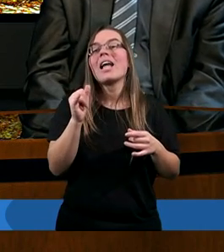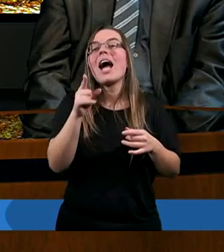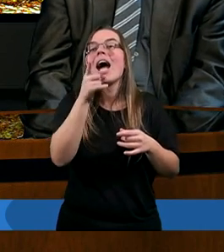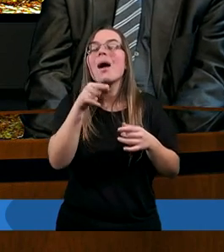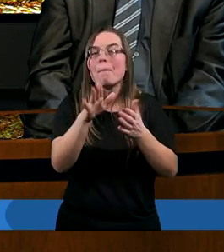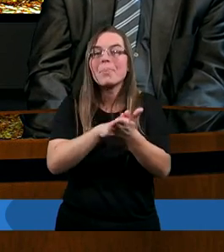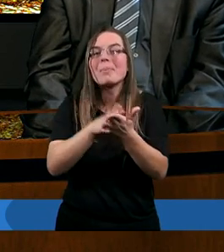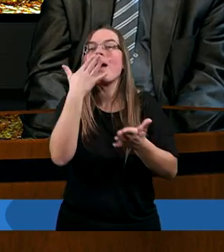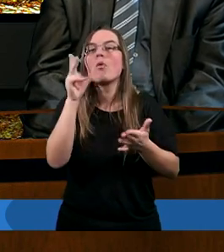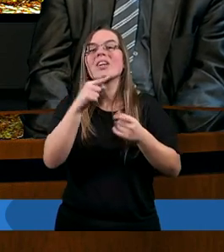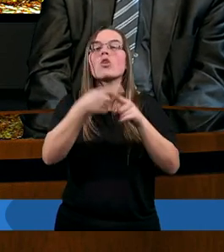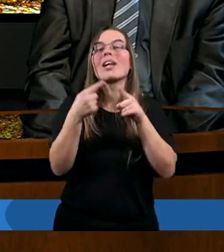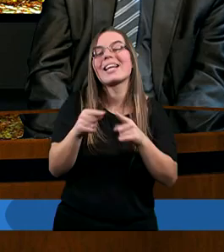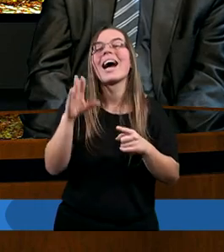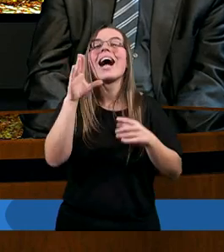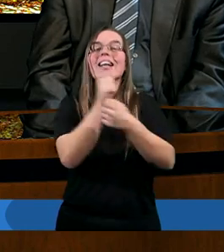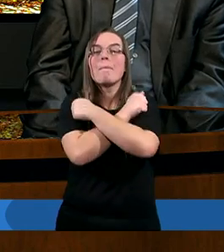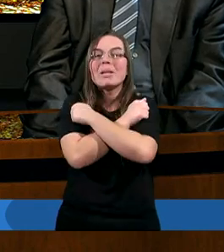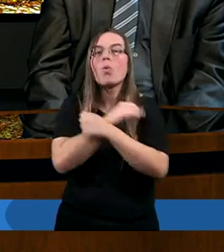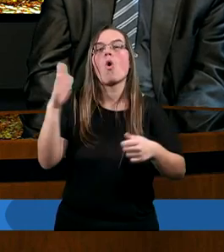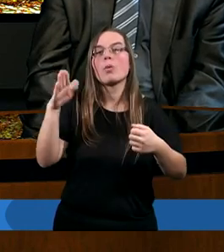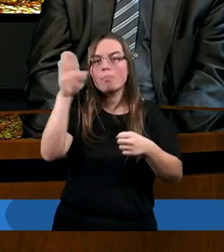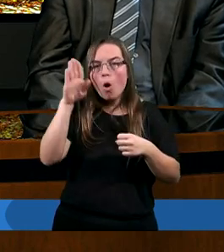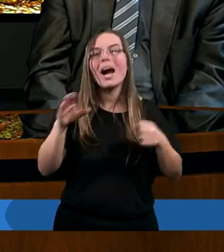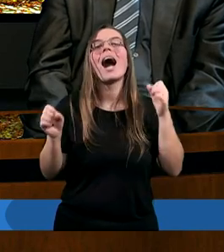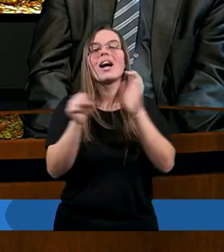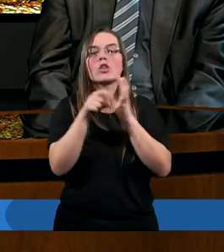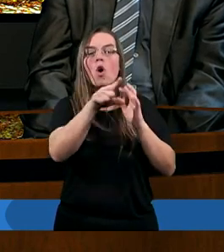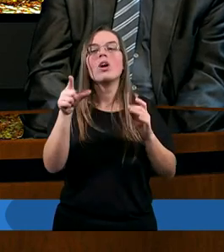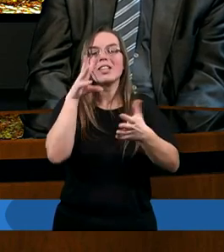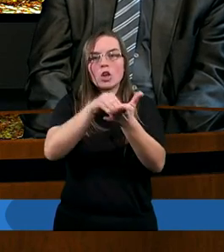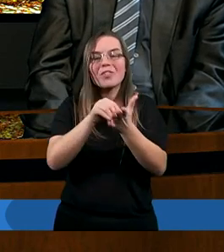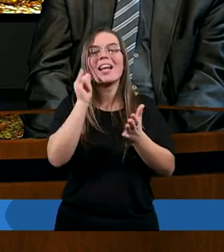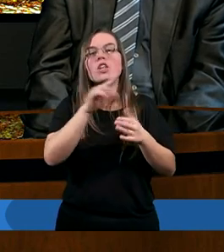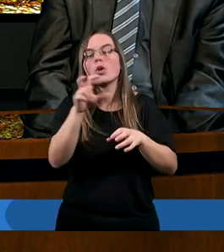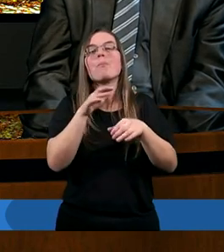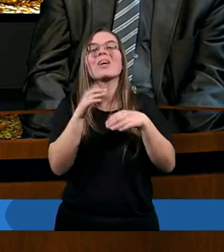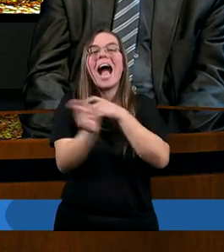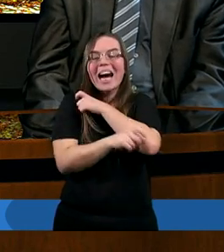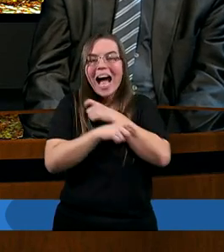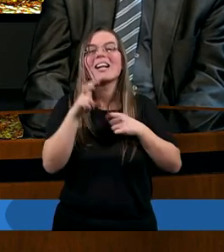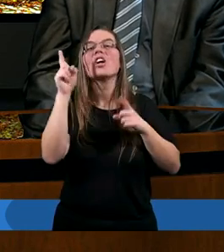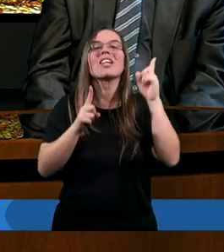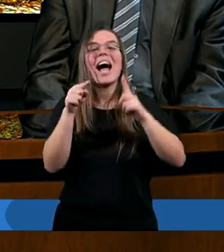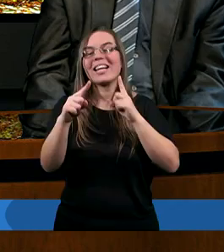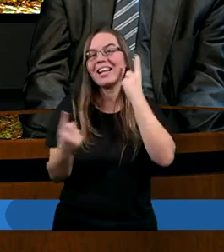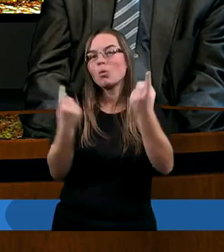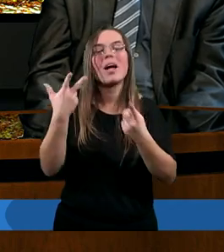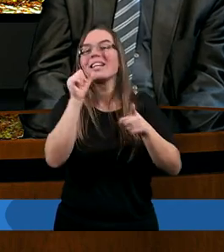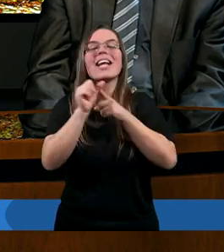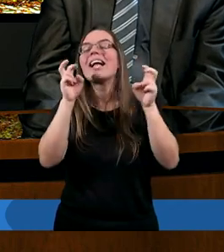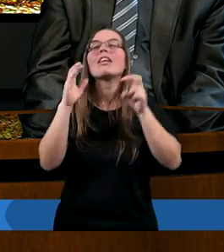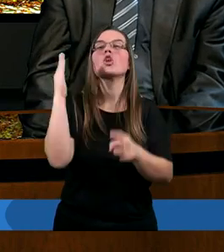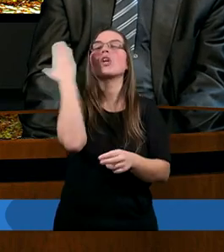mówi o tym, że jest to wyrazem miłości Boga, kiedy następują doświadczenia czy jakieś karanie. Więc sytuacja nie jest taka